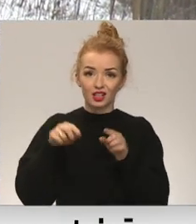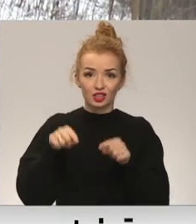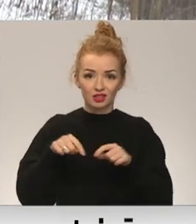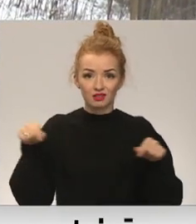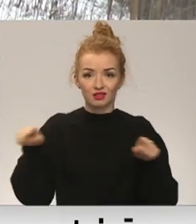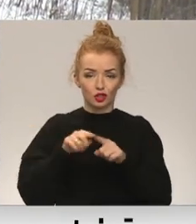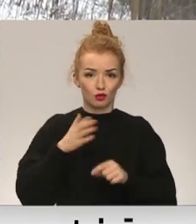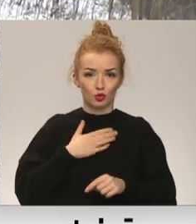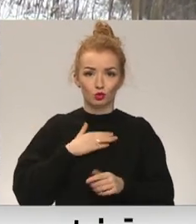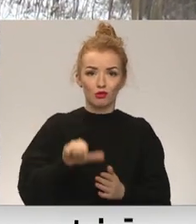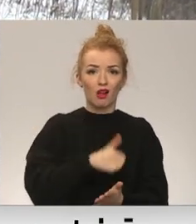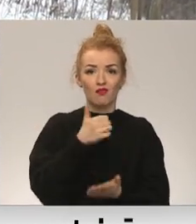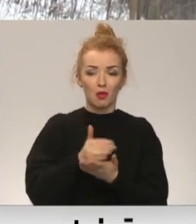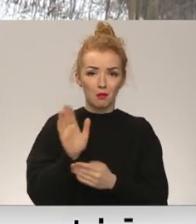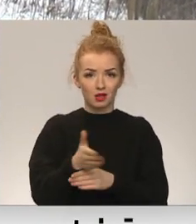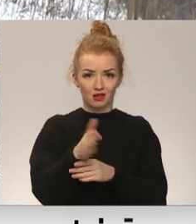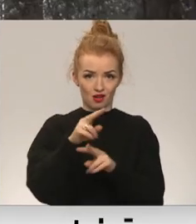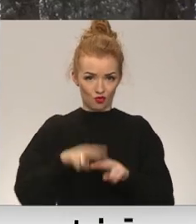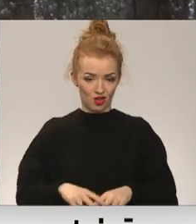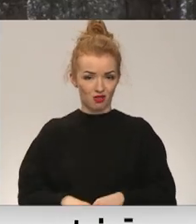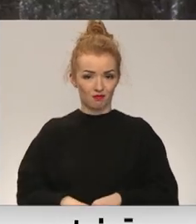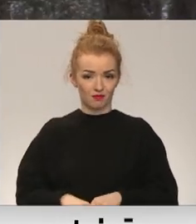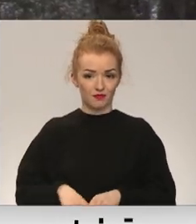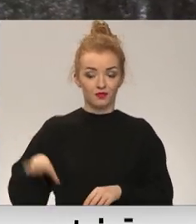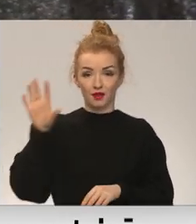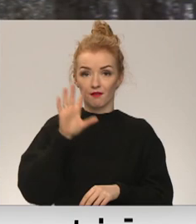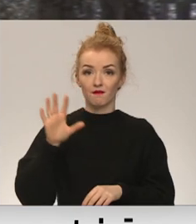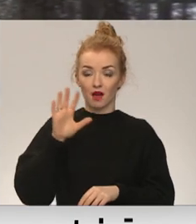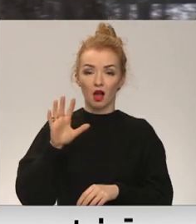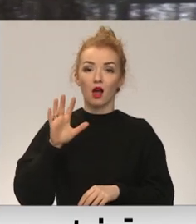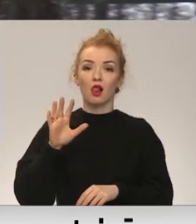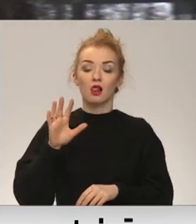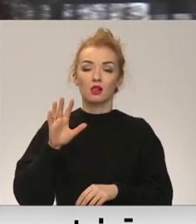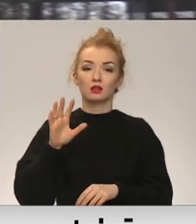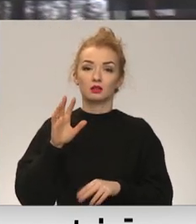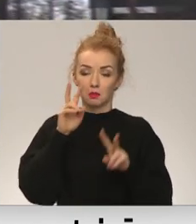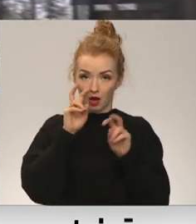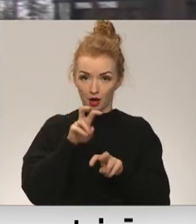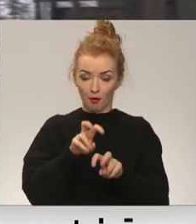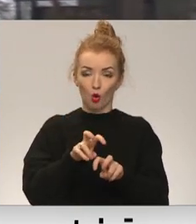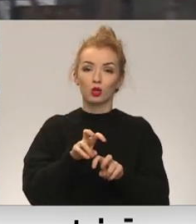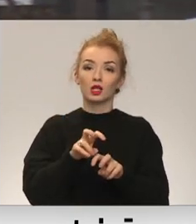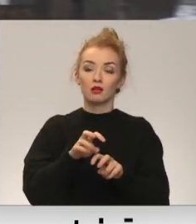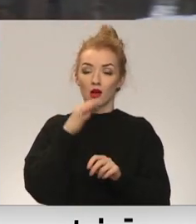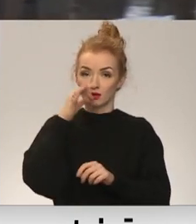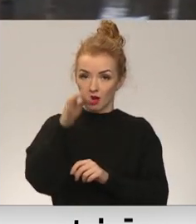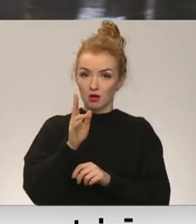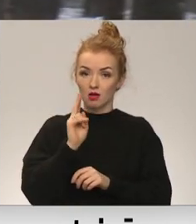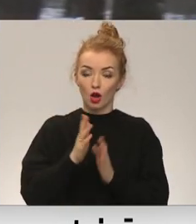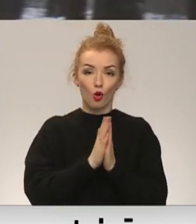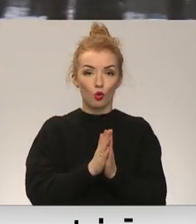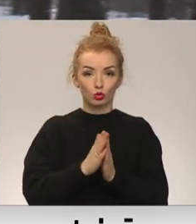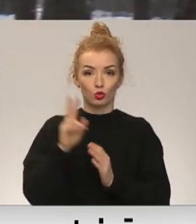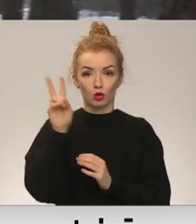mūsu galvenā pastaigu vieta. Valsts aktīvu pārvaldītājs poscesori RTV ziņām stāst, ka Lūdzi